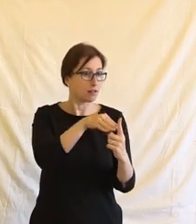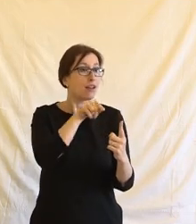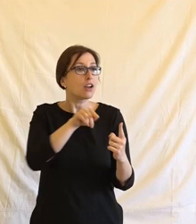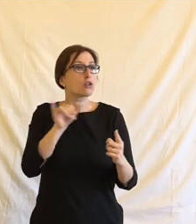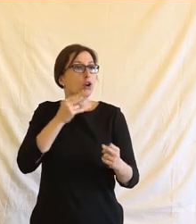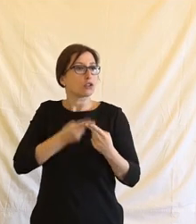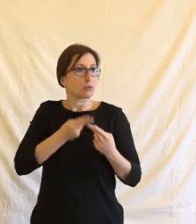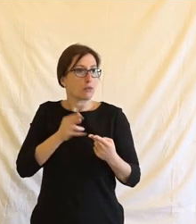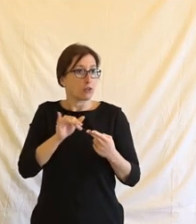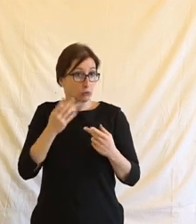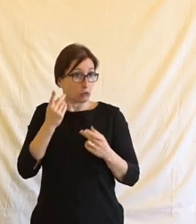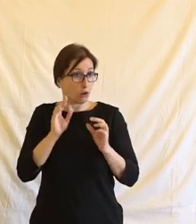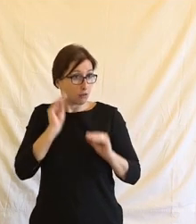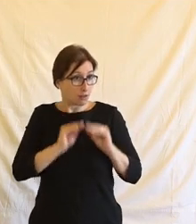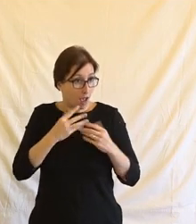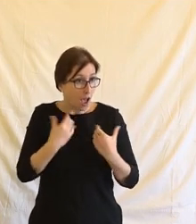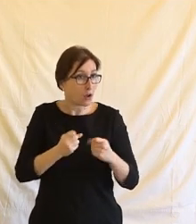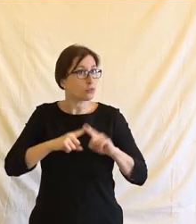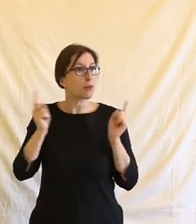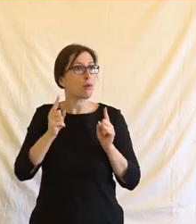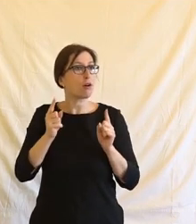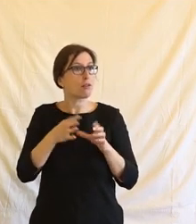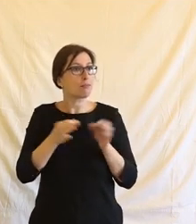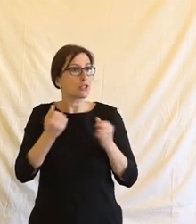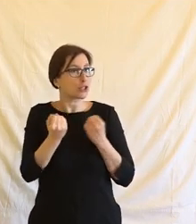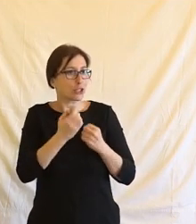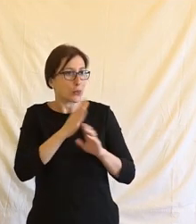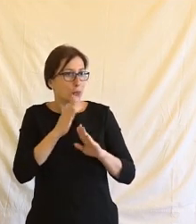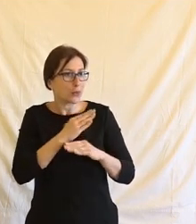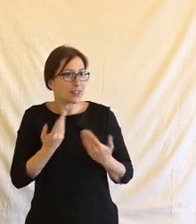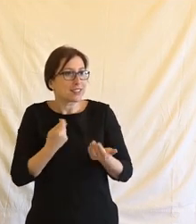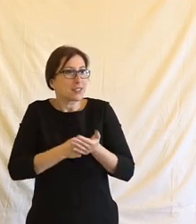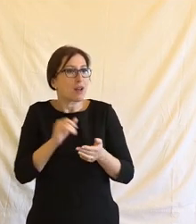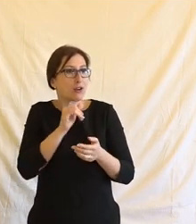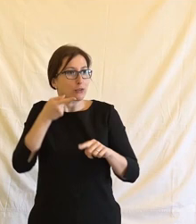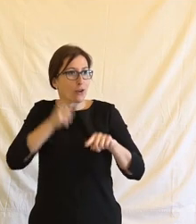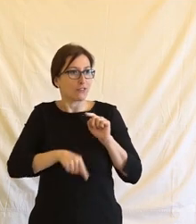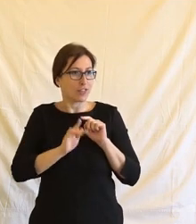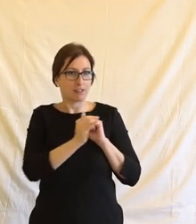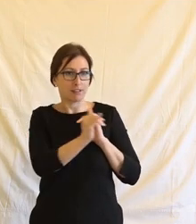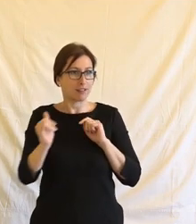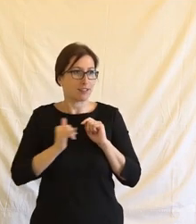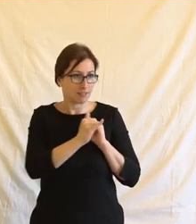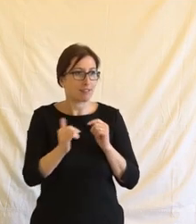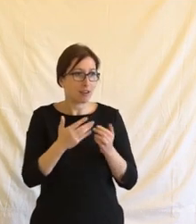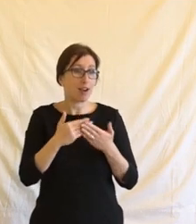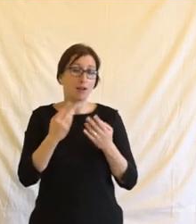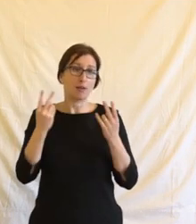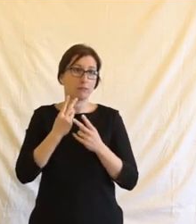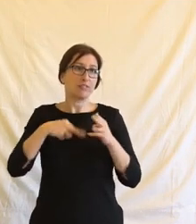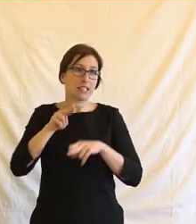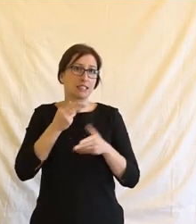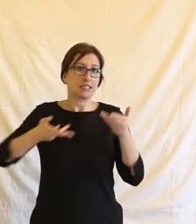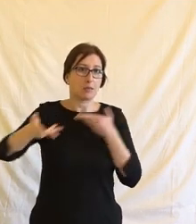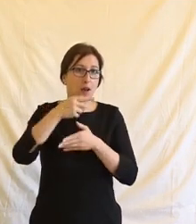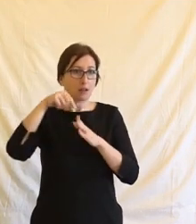celá řada. Možná k té unijní regulaci, a tam případně určitě doporučuji, spíše by to bylo na nějakou odbornou hlubší